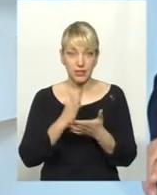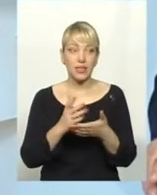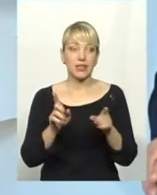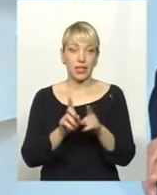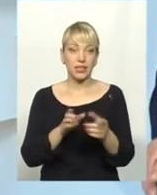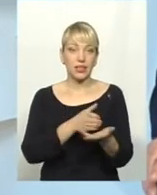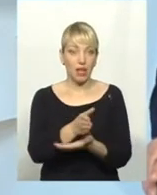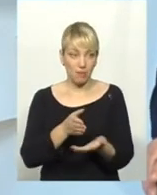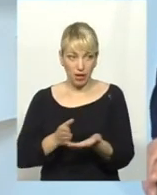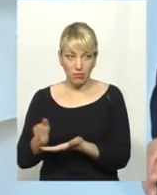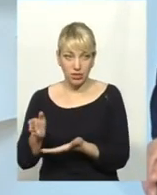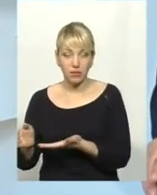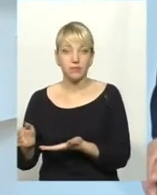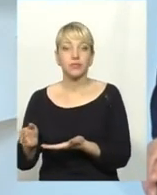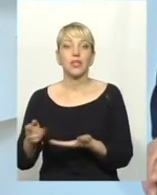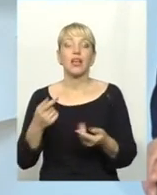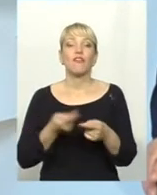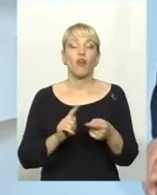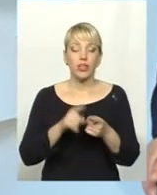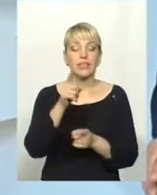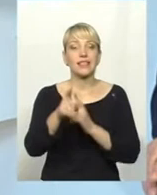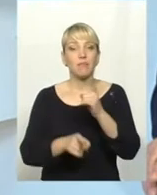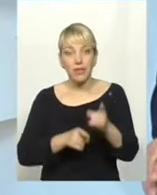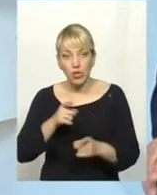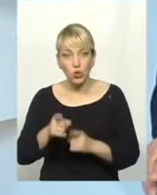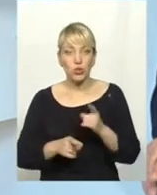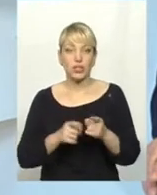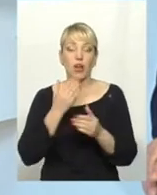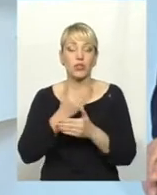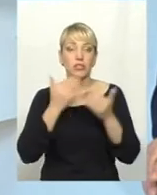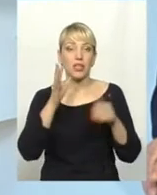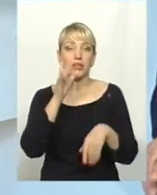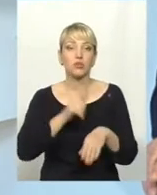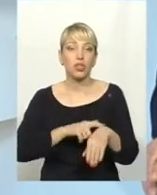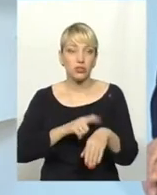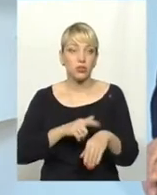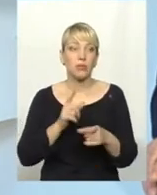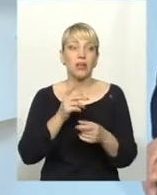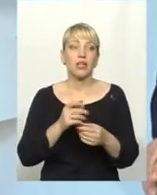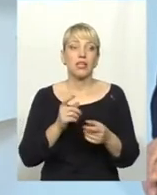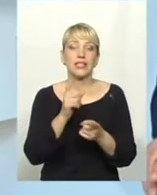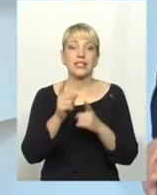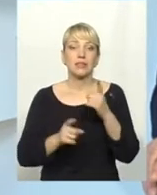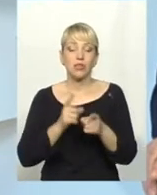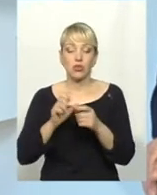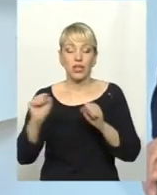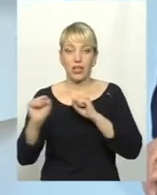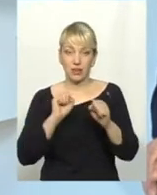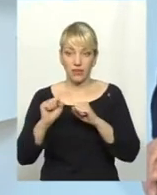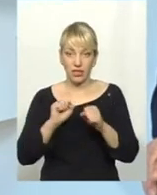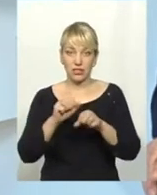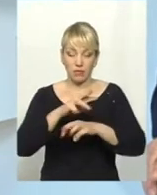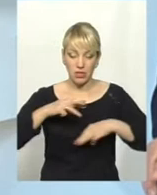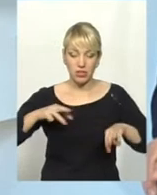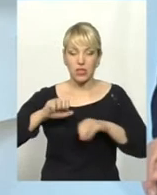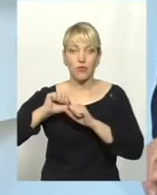напрямків, вони змінюються. Останнім часом часто змінюється і керівниця Міністерства охорони